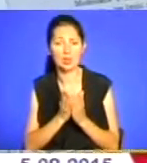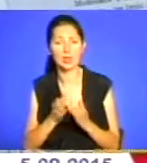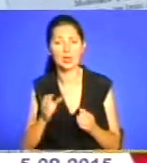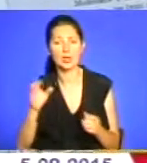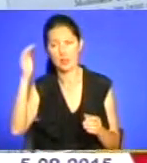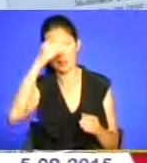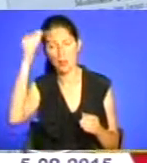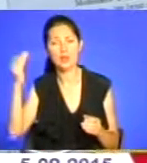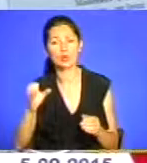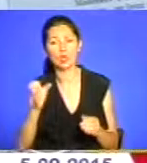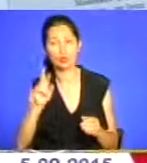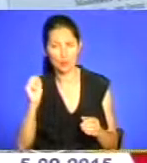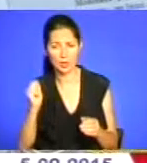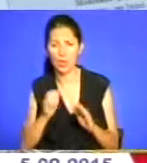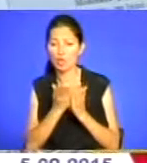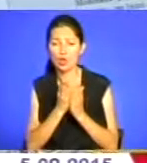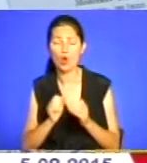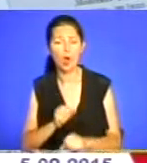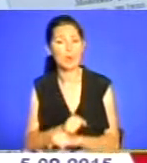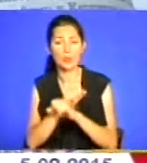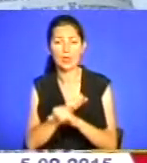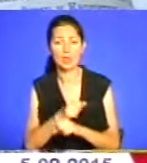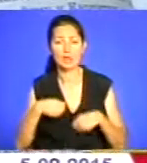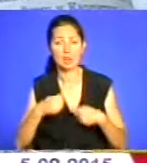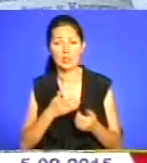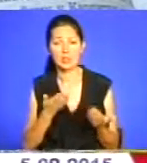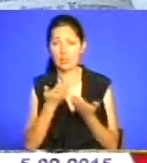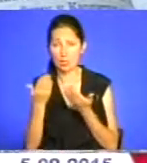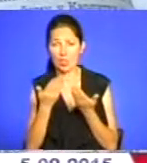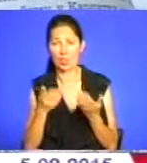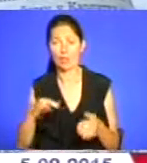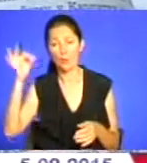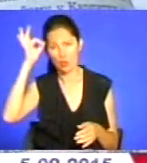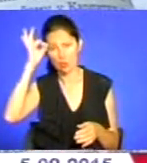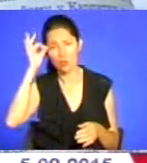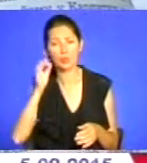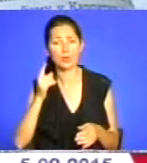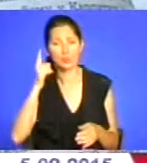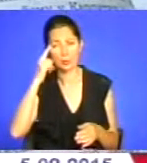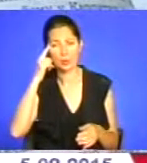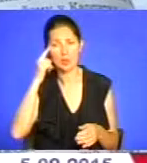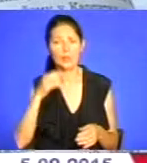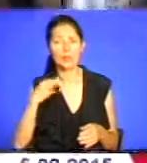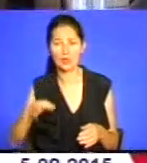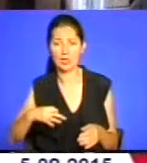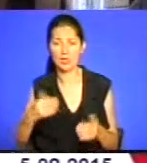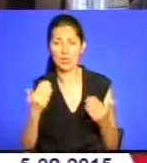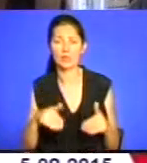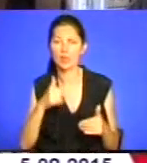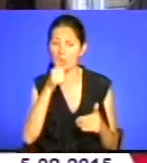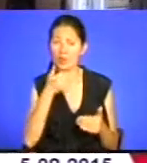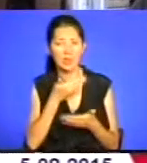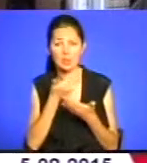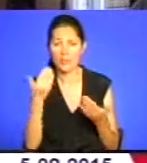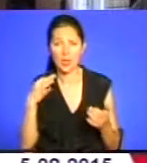бо вони навіють спогади про сина, а спогади невеселі. Уже півтора року, як не має Назарія, щодня пан Юрій з дружиною йдуть на могилу